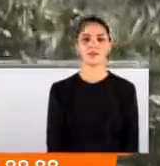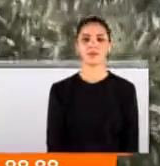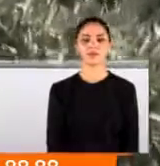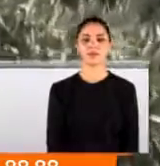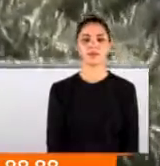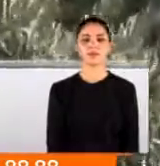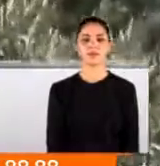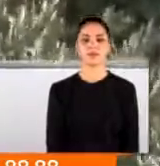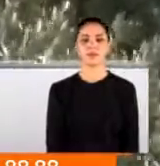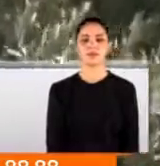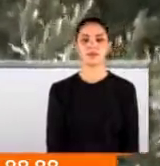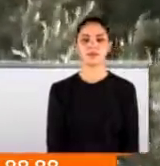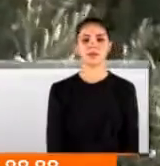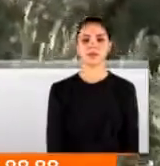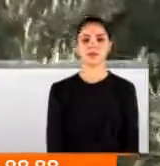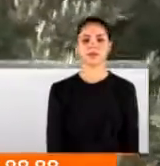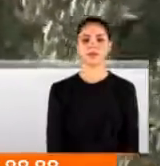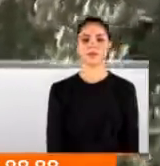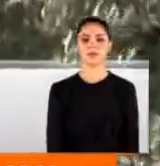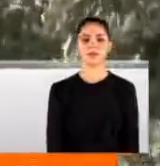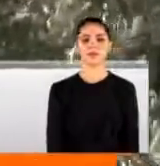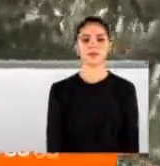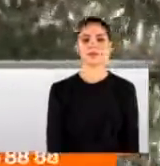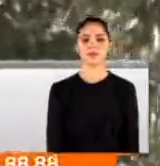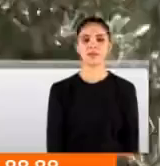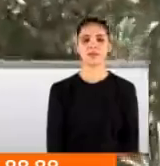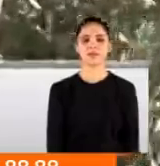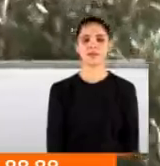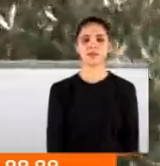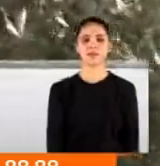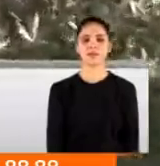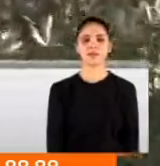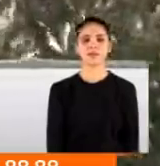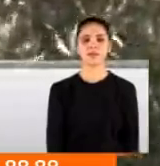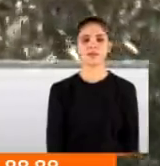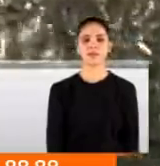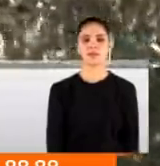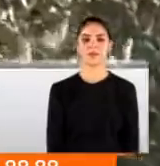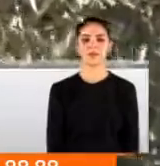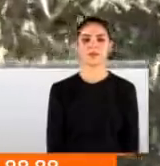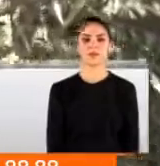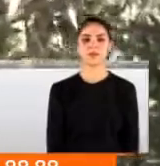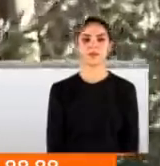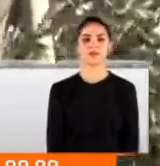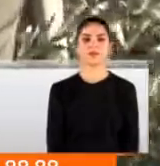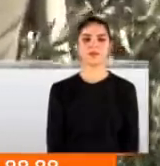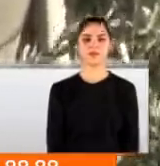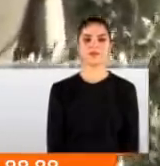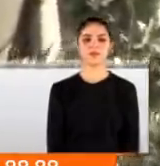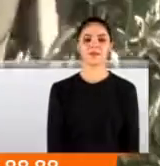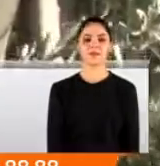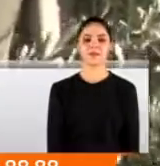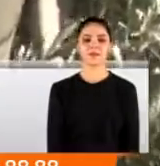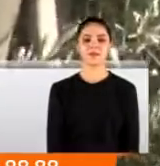Çok sallanıyor ama bunlar. Sallanacak o. Olacak o kadar. Zor değil mi burada böyle? Zor mor artık. Yapacak bir şeyimiz yok.